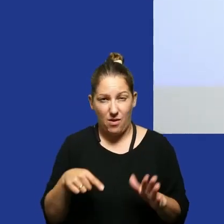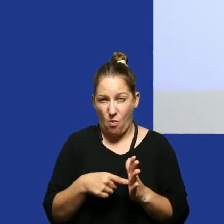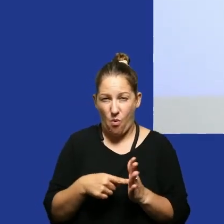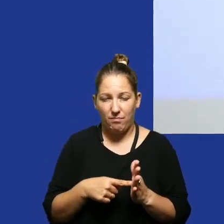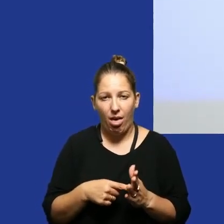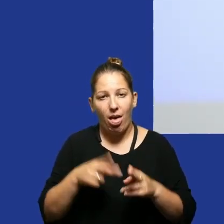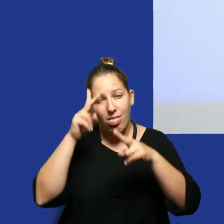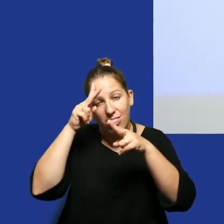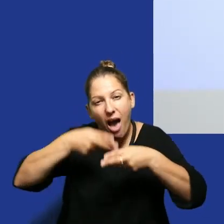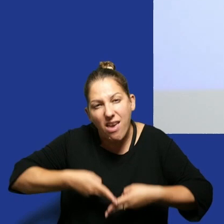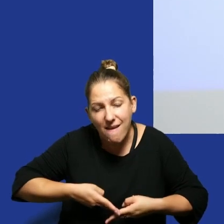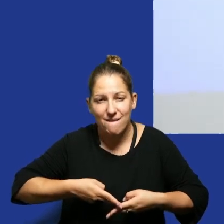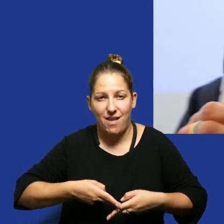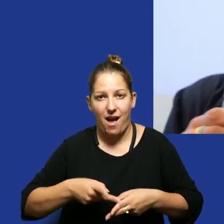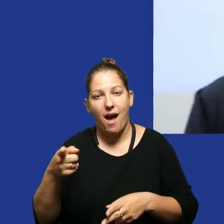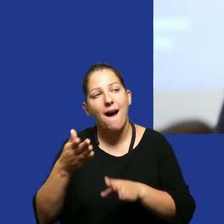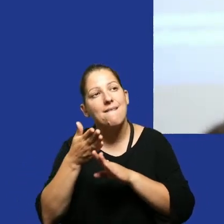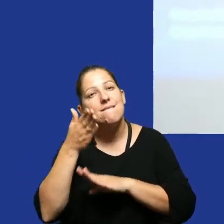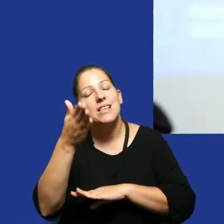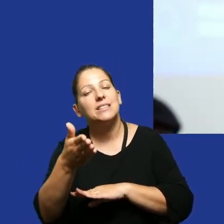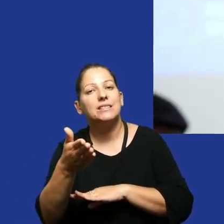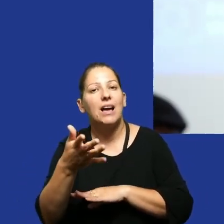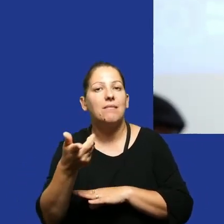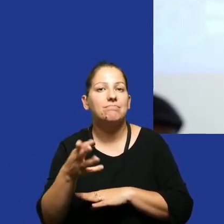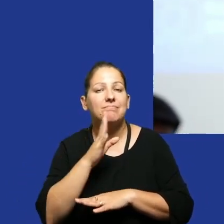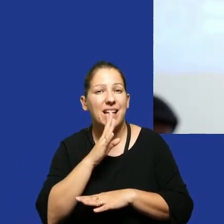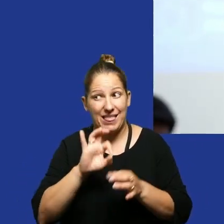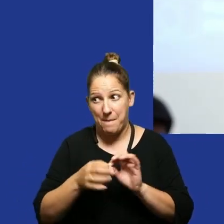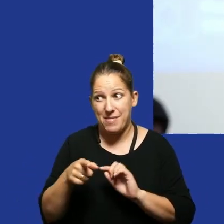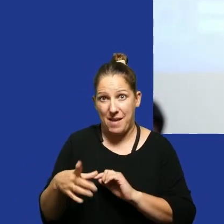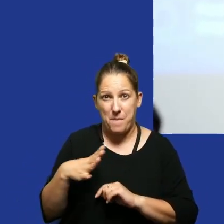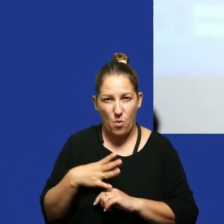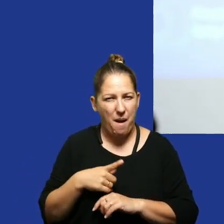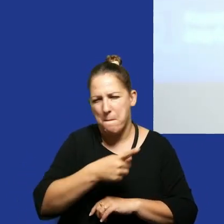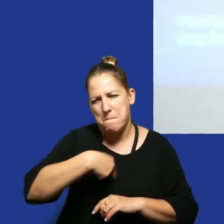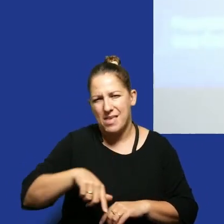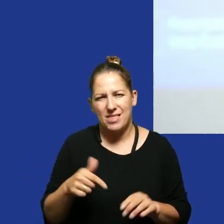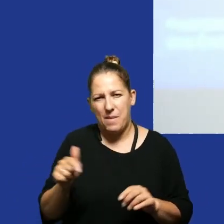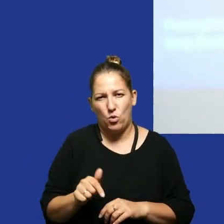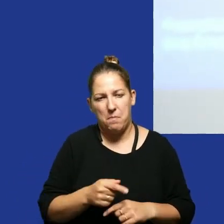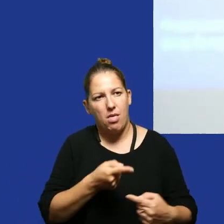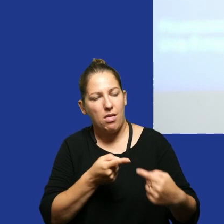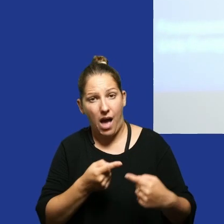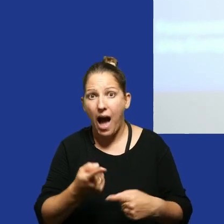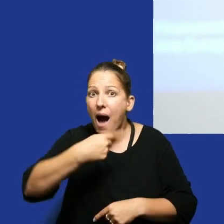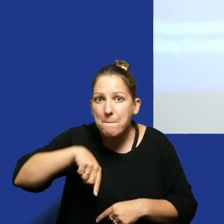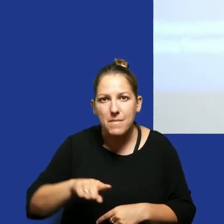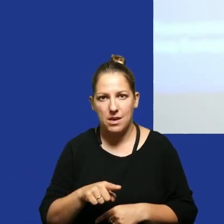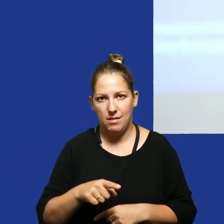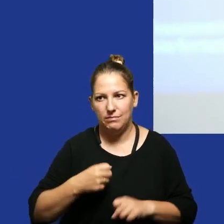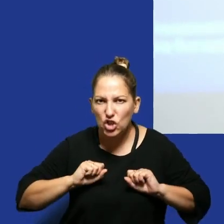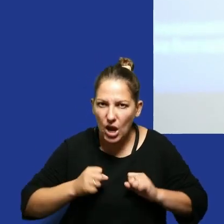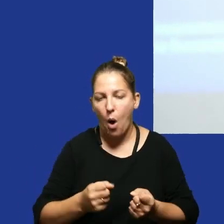naiwna jak pani powiedziała wizja została gdyby tak było to my byśmy w ogóle nie musieli działać a jednak z jakichś powodów